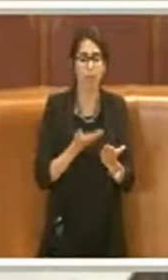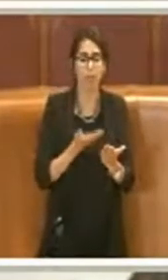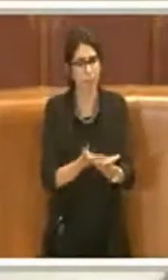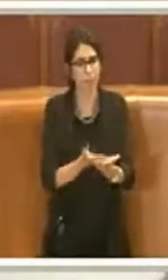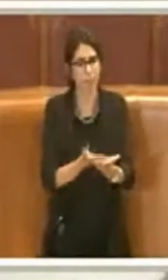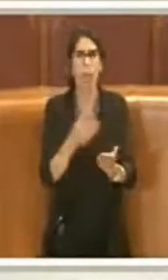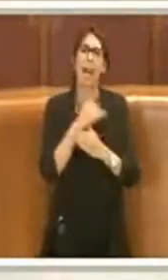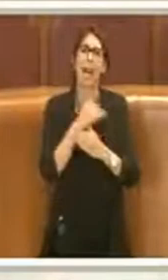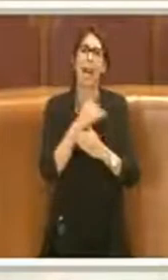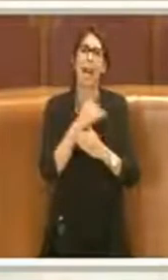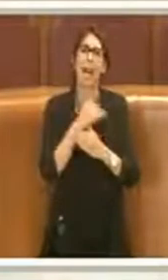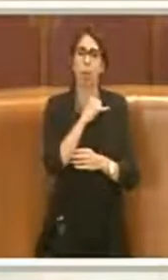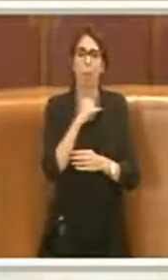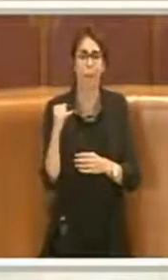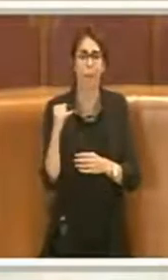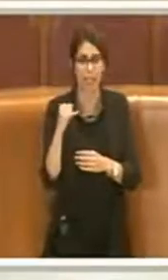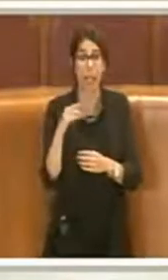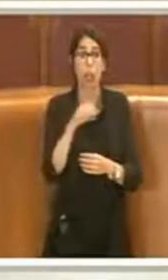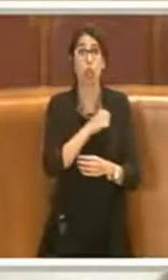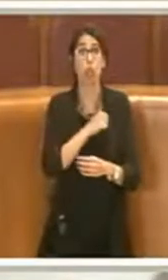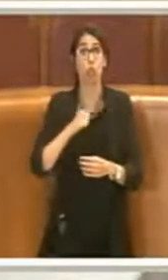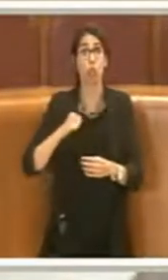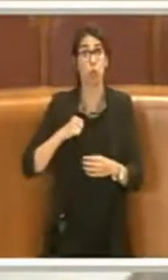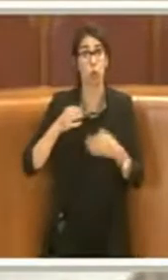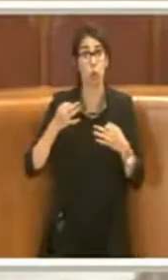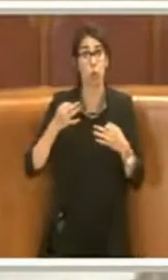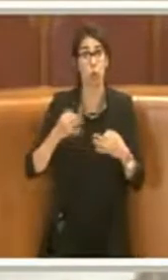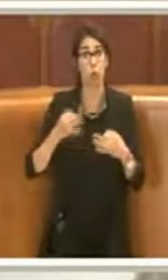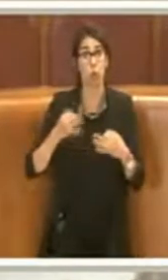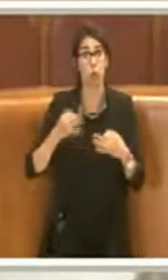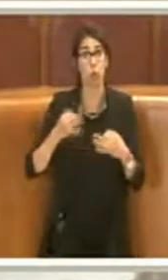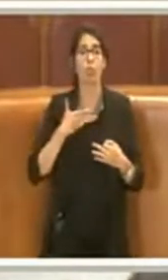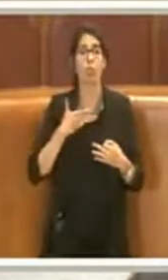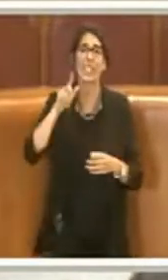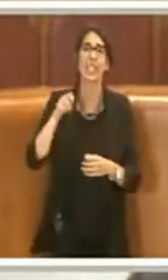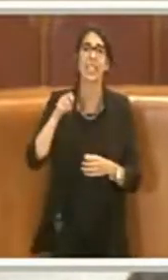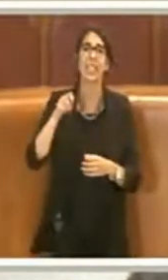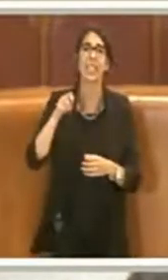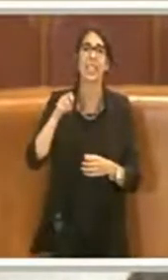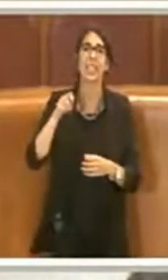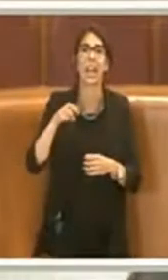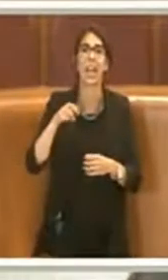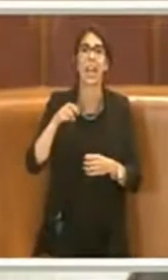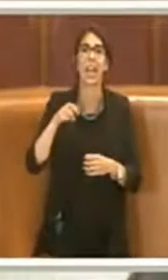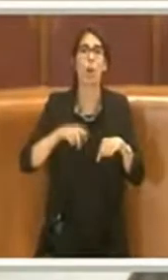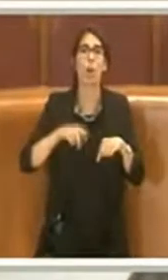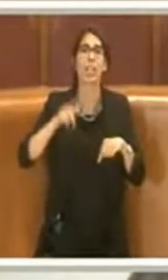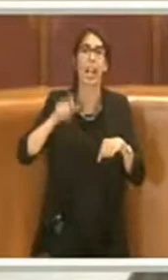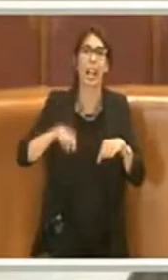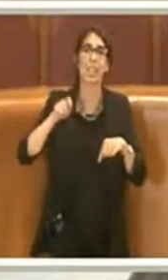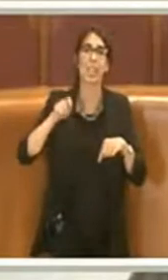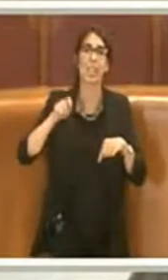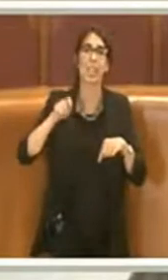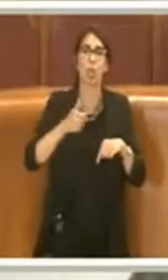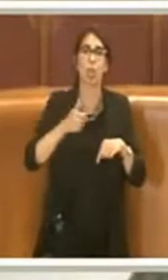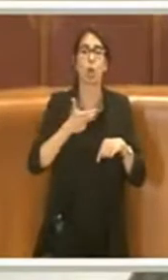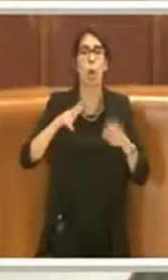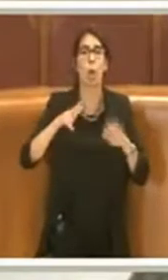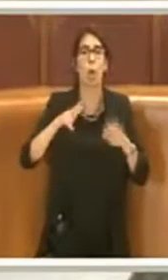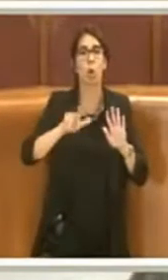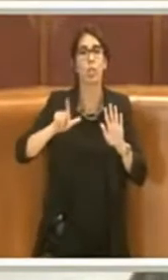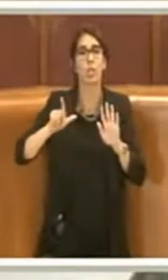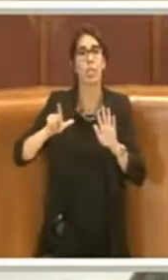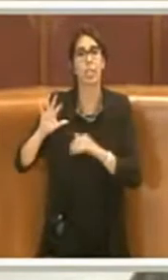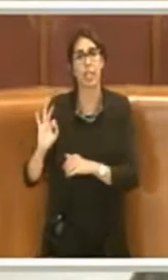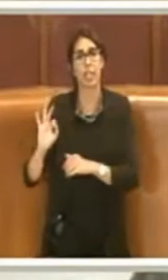giugno è arrivata una sentenza a sezioni riunite della Corte di Cassazione, la numero 8770, che tratta proprio